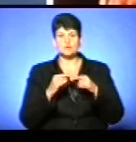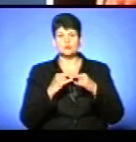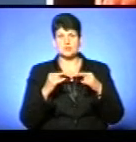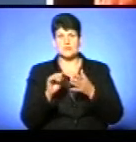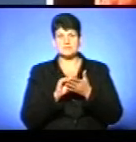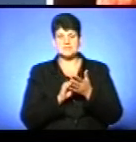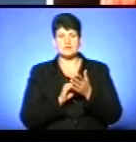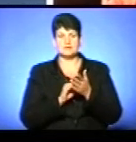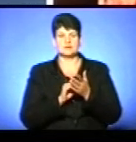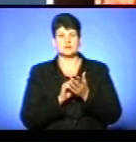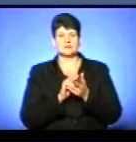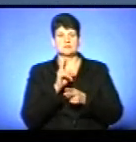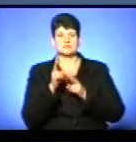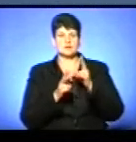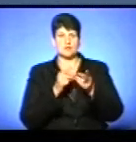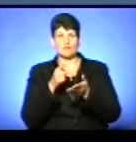написали скаргу до міської ради.